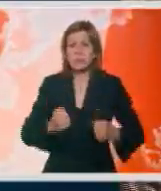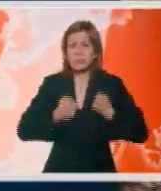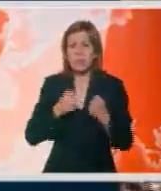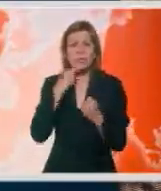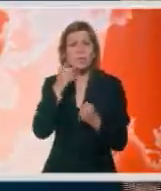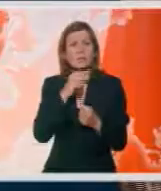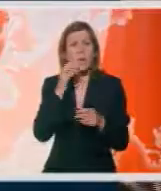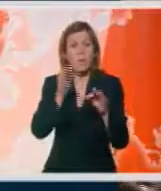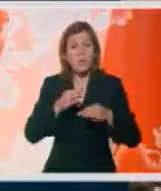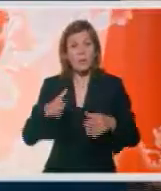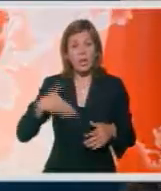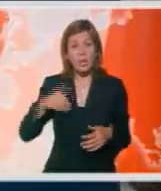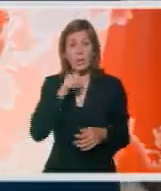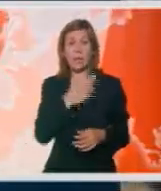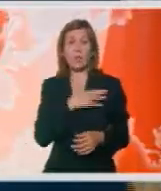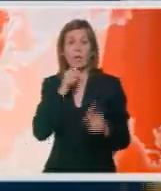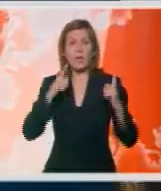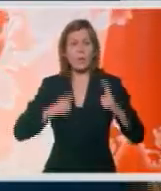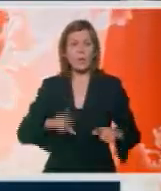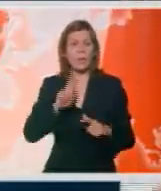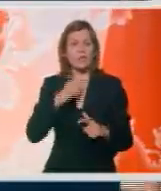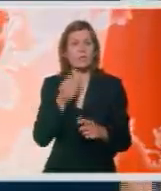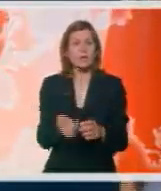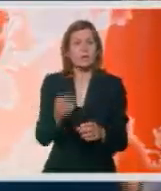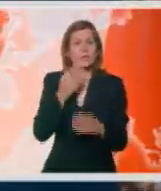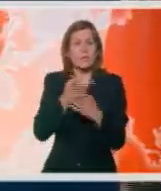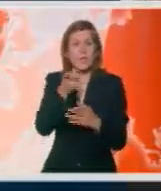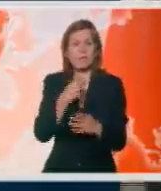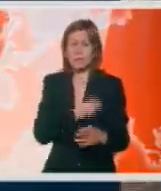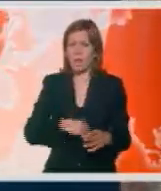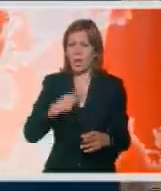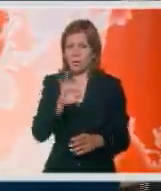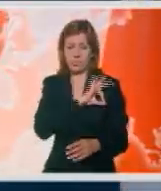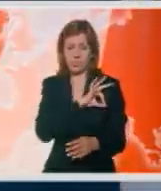događaje i proslave mladosti, ljubavi i mira može da se pretvori u nešto takvo smrtonosno.